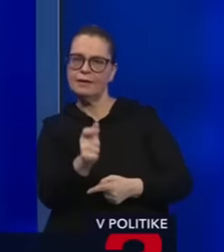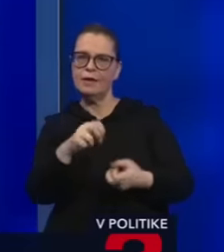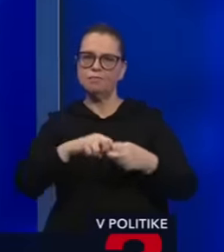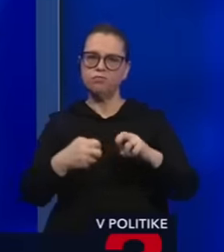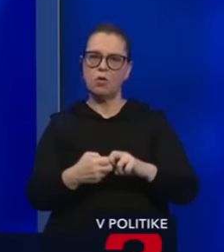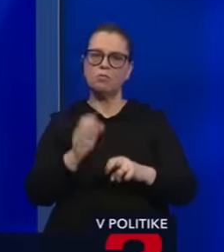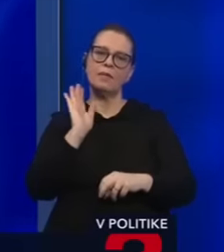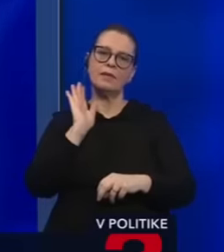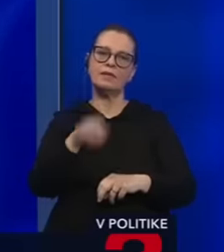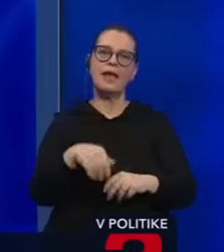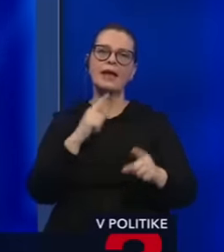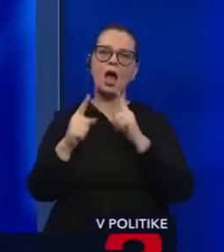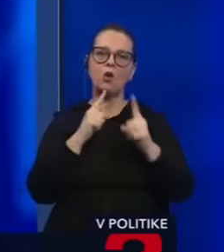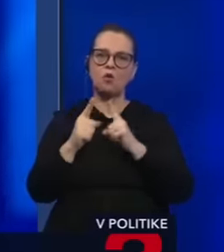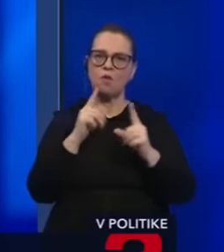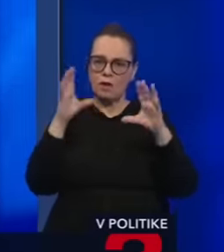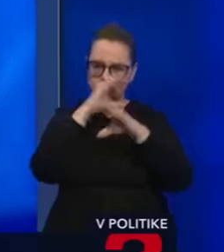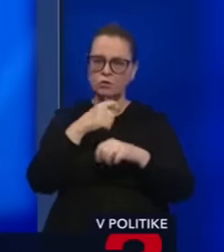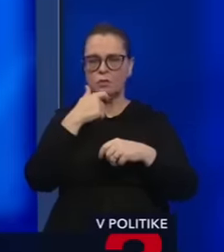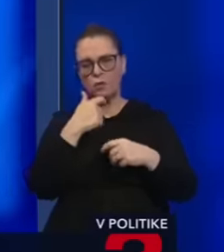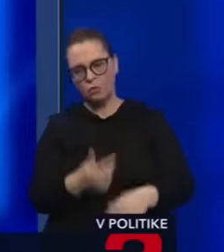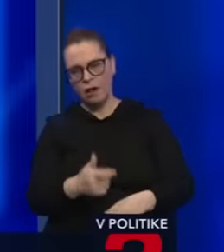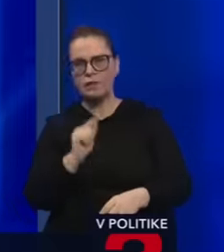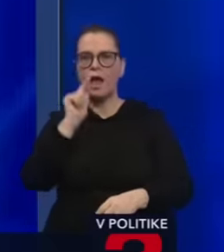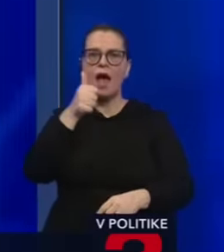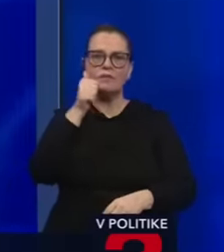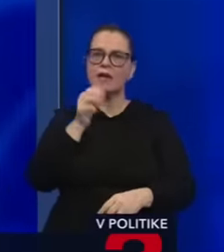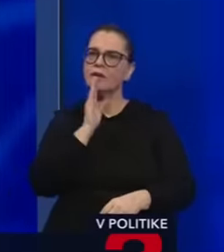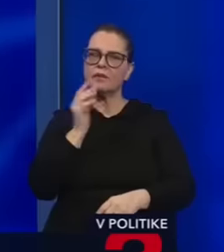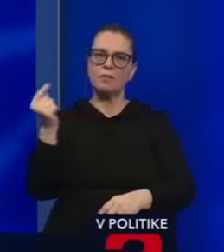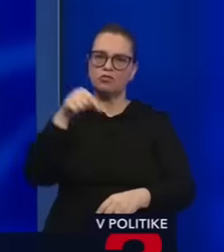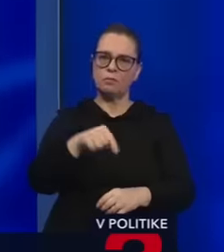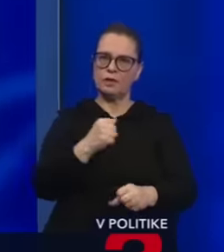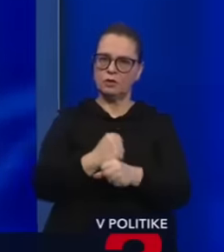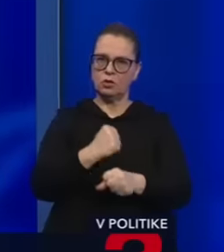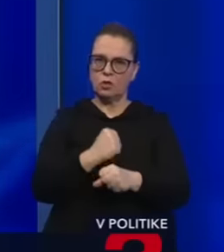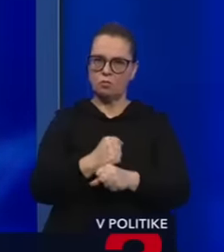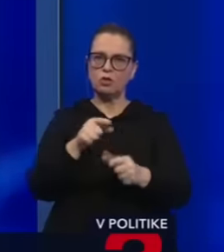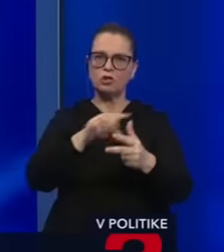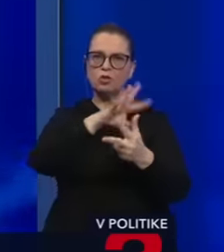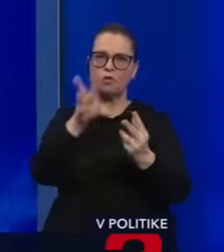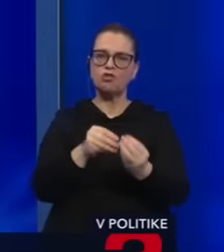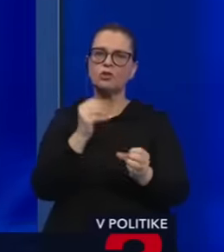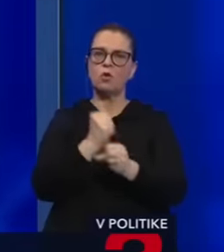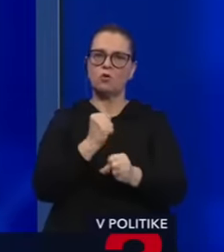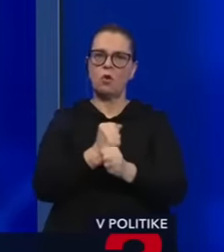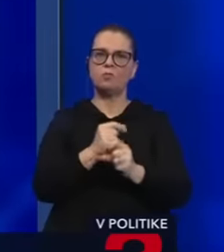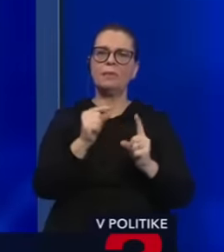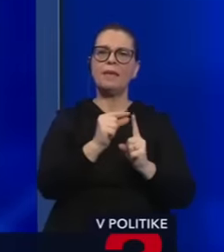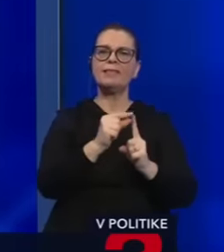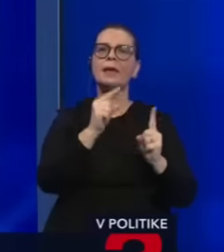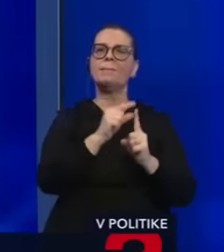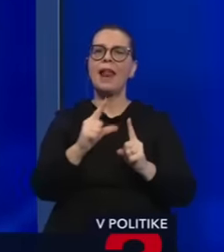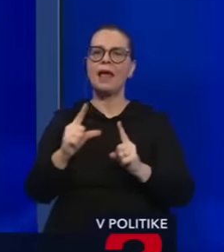necháve ich rokovať všetkých v noci, aby sa unavili a potom na druhý deň nemohli byť v robote. Toto všetko robí Petr Pellegrini. a